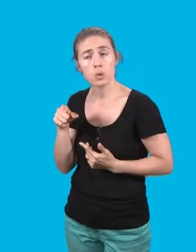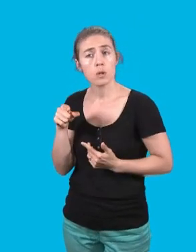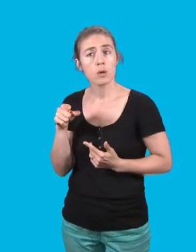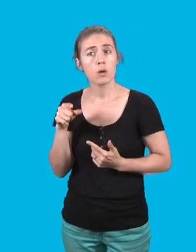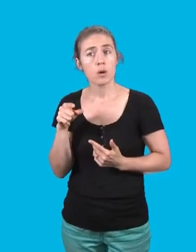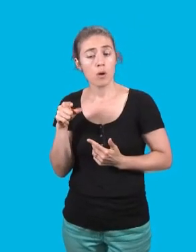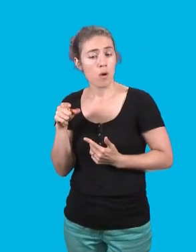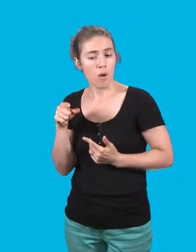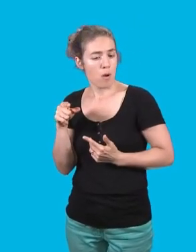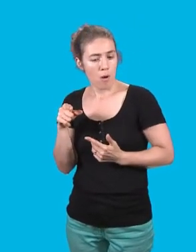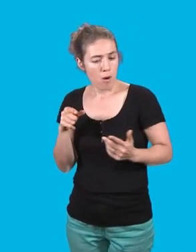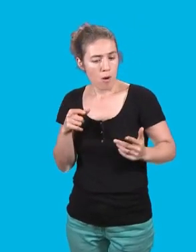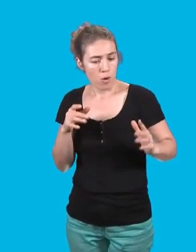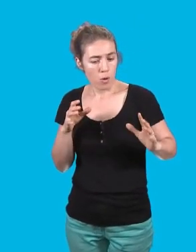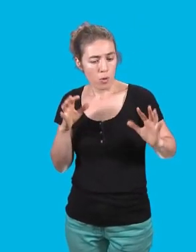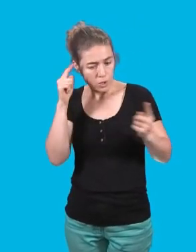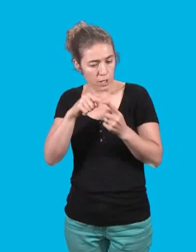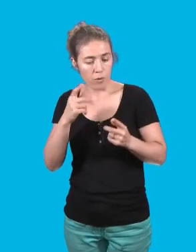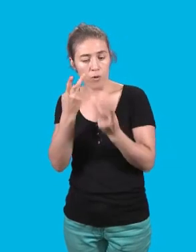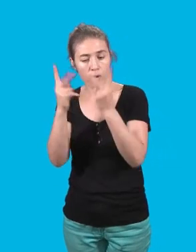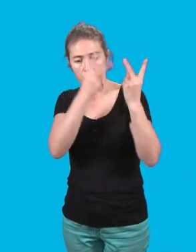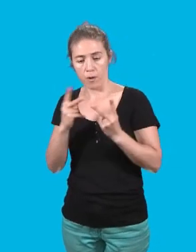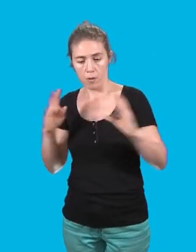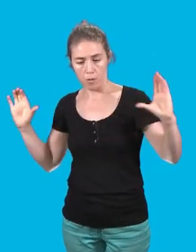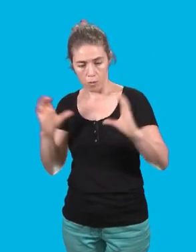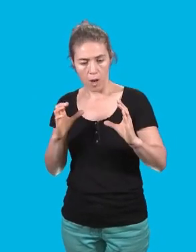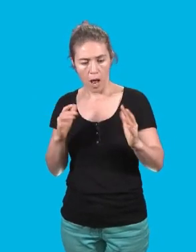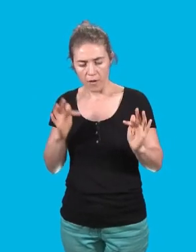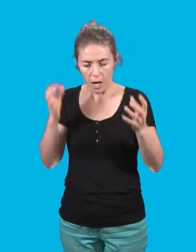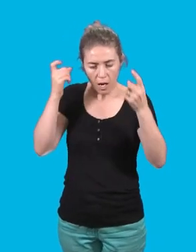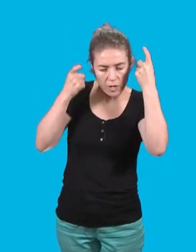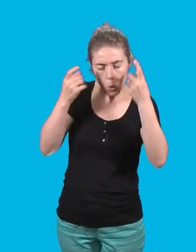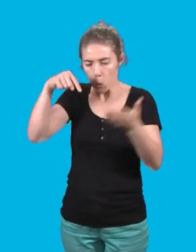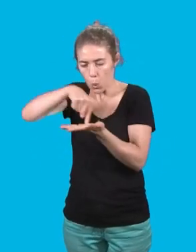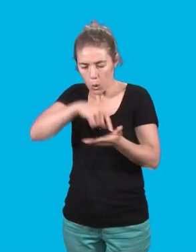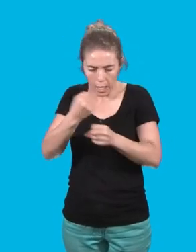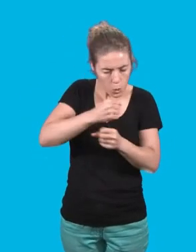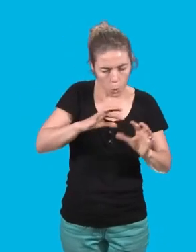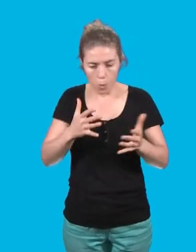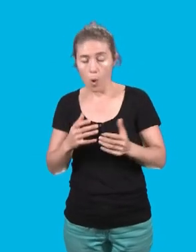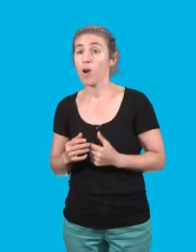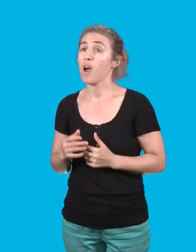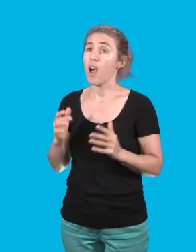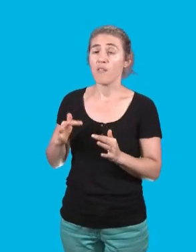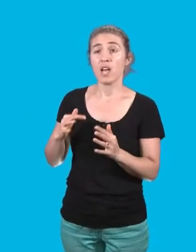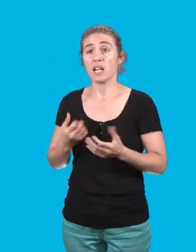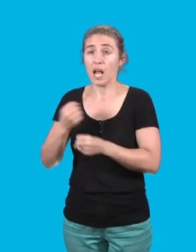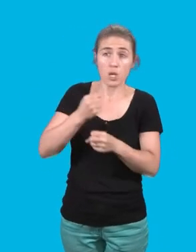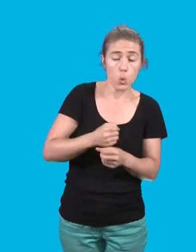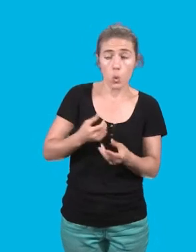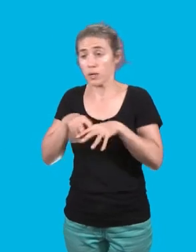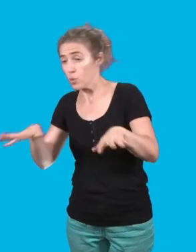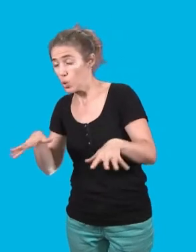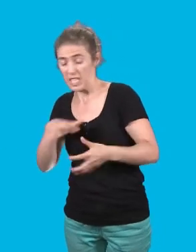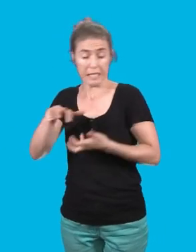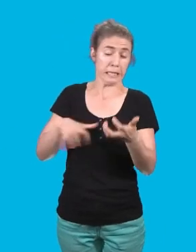des 24 communes pour travailler sur les lieux de création, crise de la création, crise de la diffusion, deux chiffres,